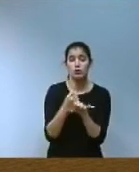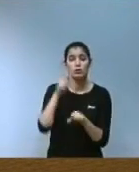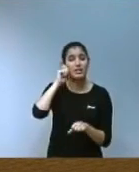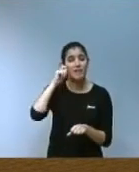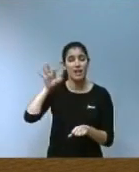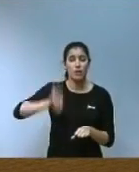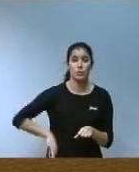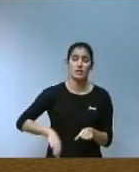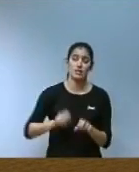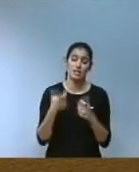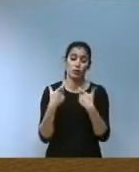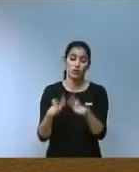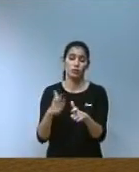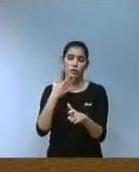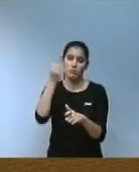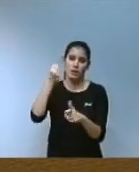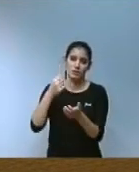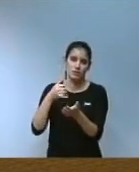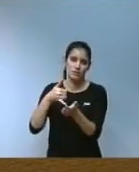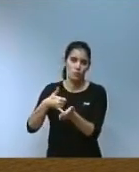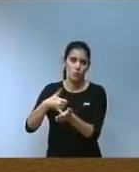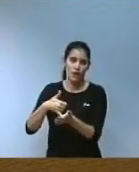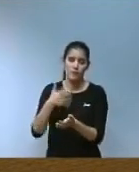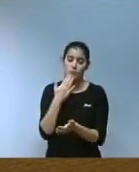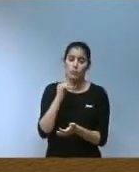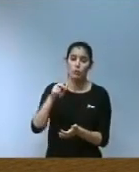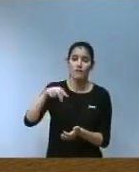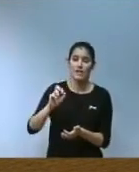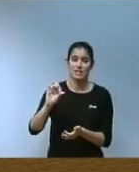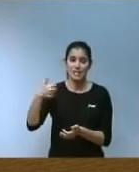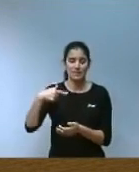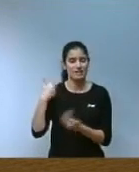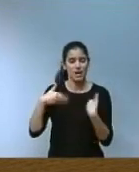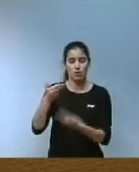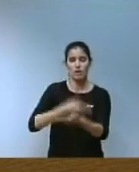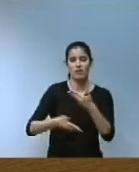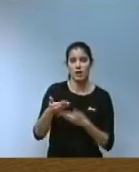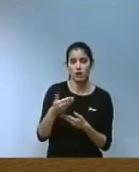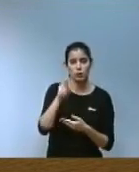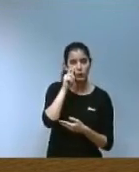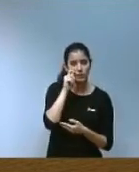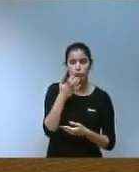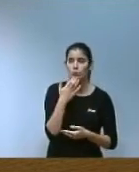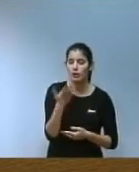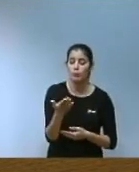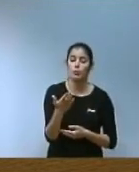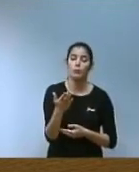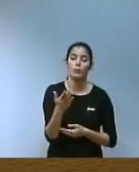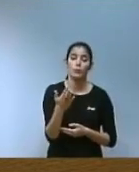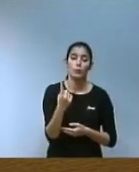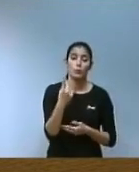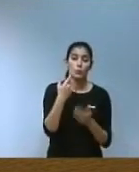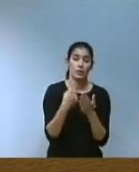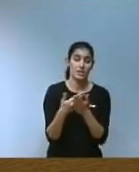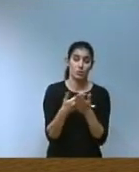més vulnerables la conselleria ha elaborat a través de l'Invasà la col·laboració en turisme un estudi pioner a